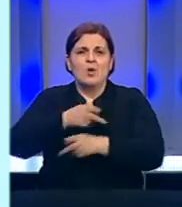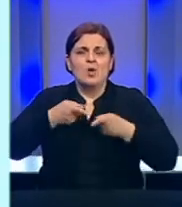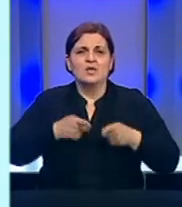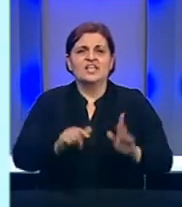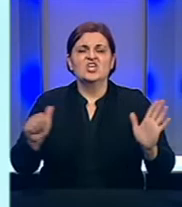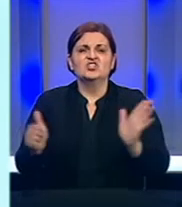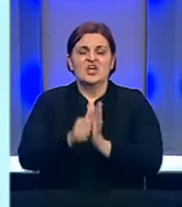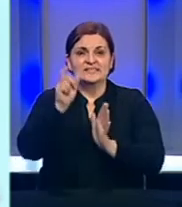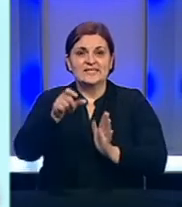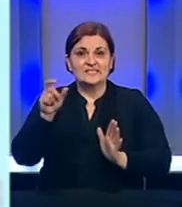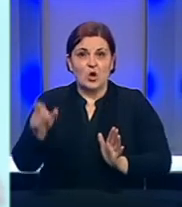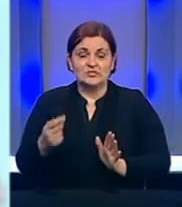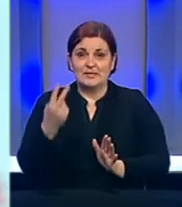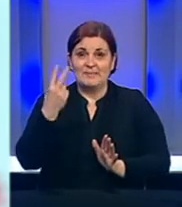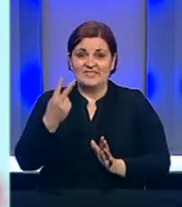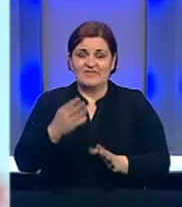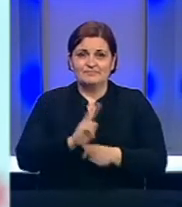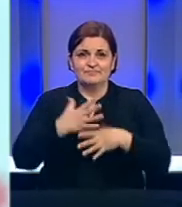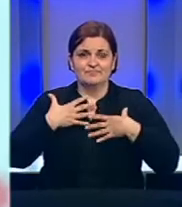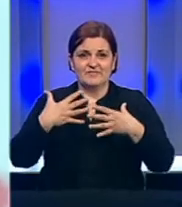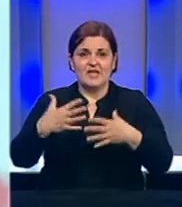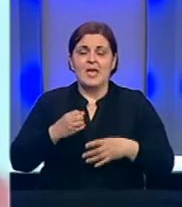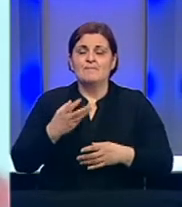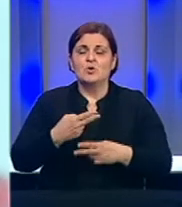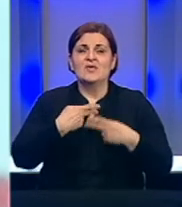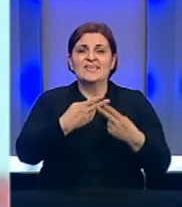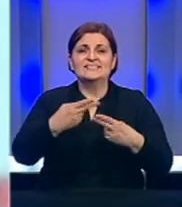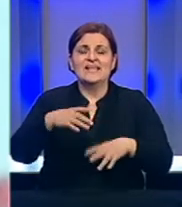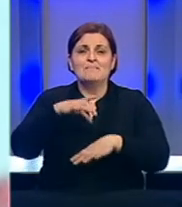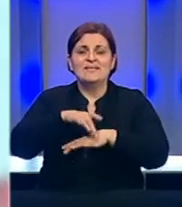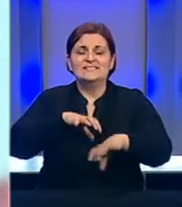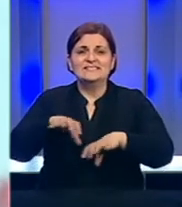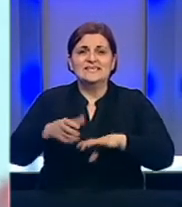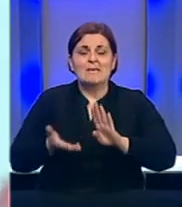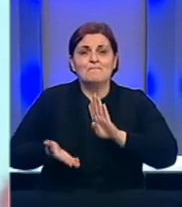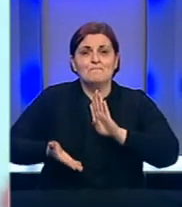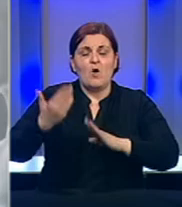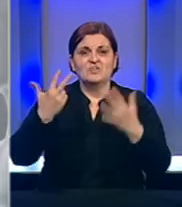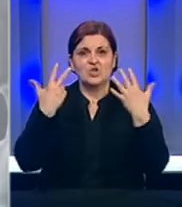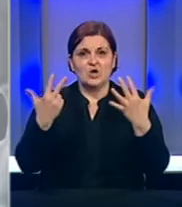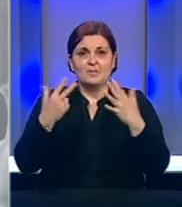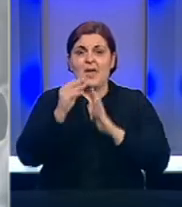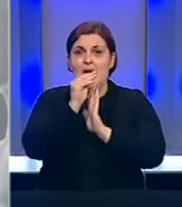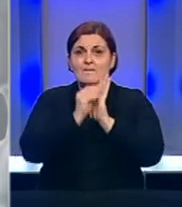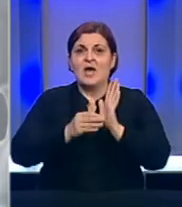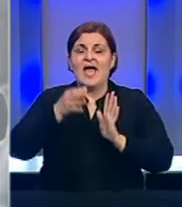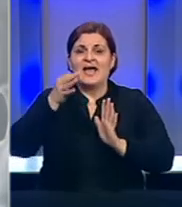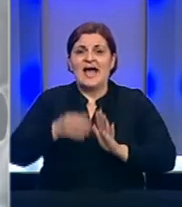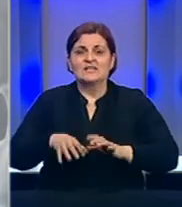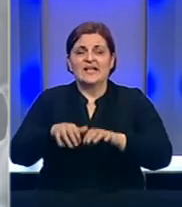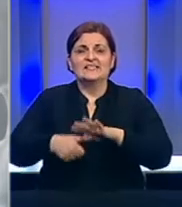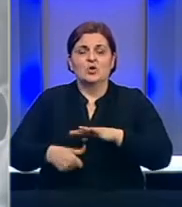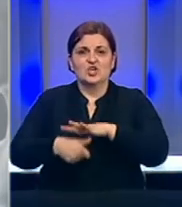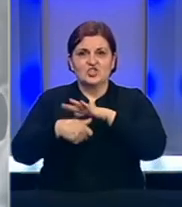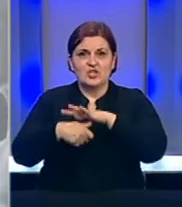je 16 osoba, dvije su na respiratoru. Broj zaraženih medicinskih radnika povećao se na 8. Podati su kantonalnog kriznog